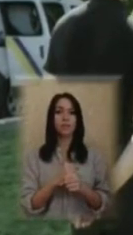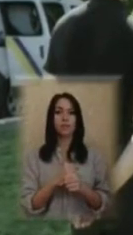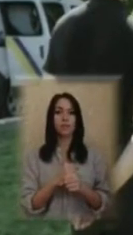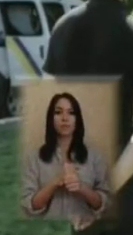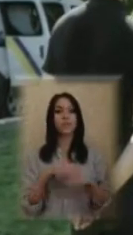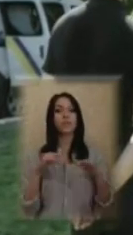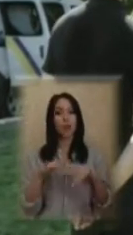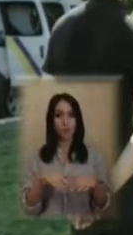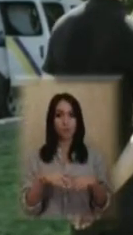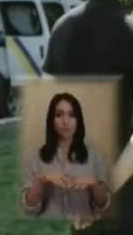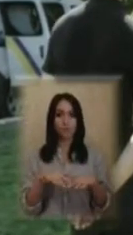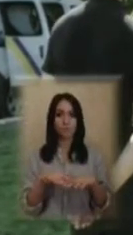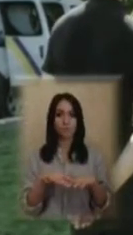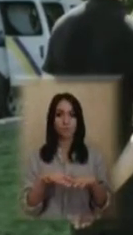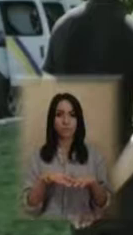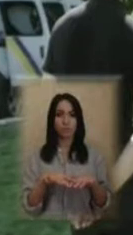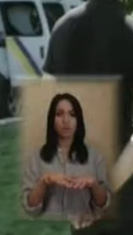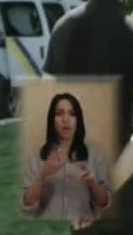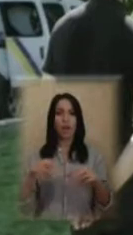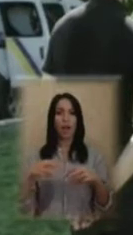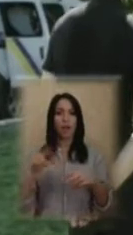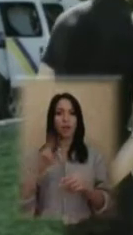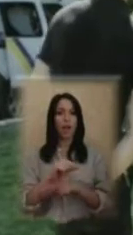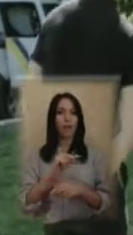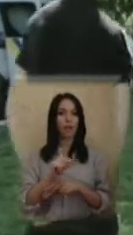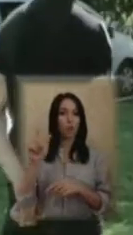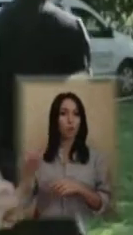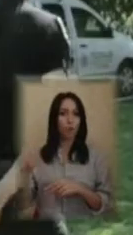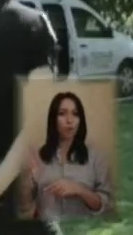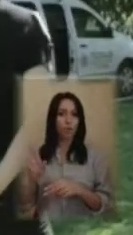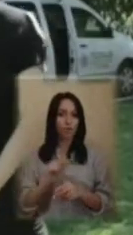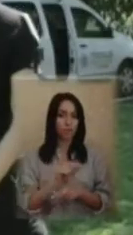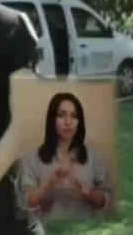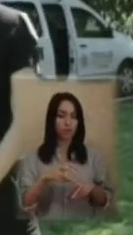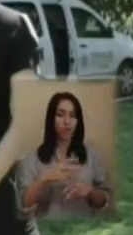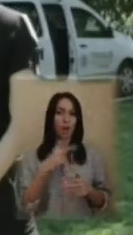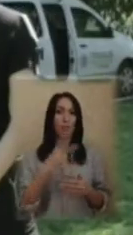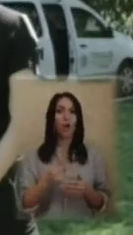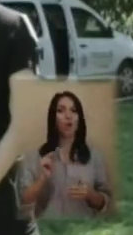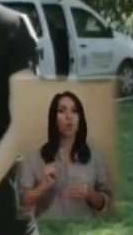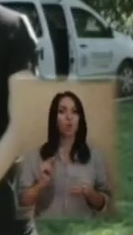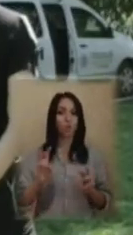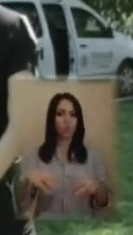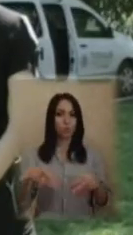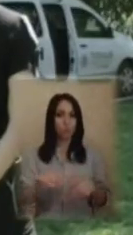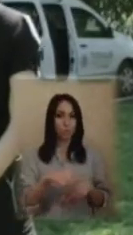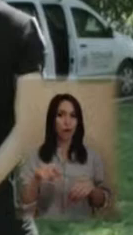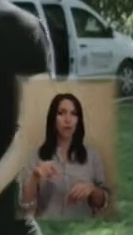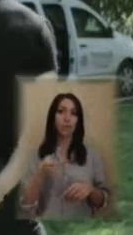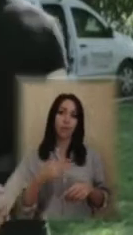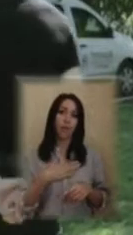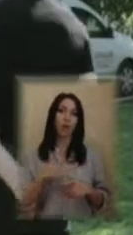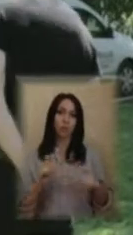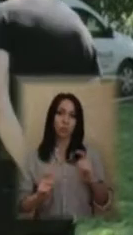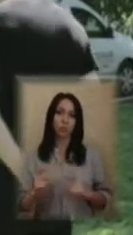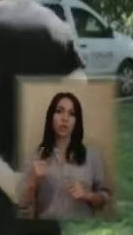кінологів, які показують роботу собак. І наші курсанти першого курсу